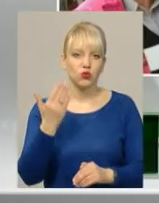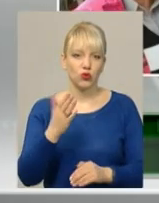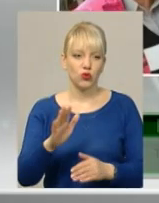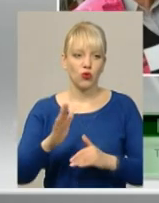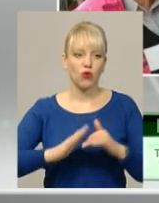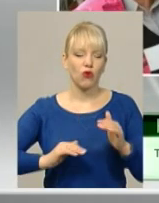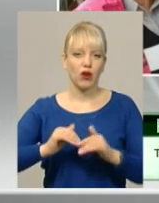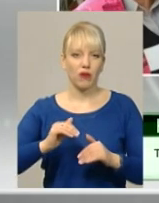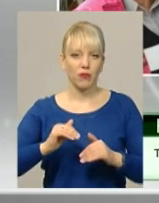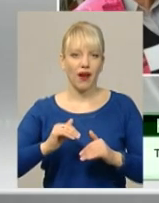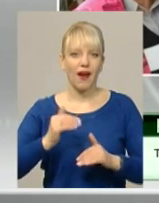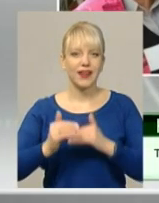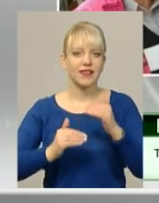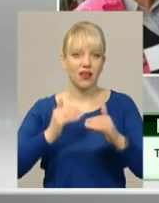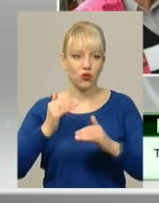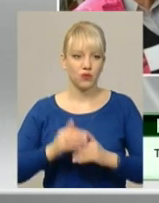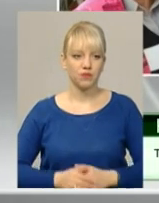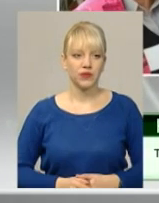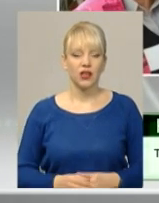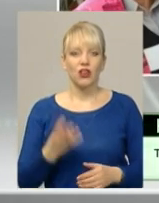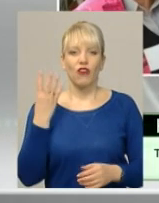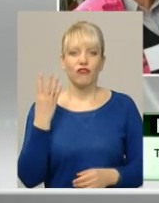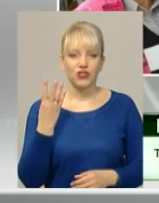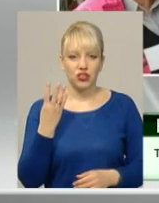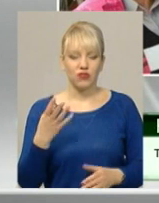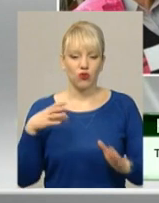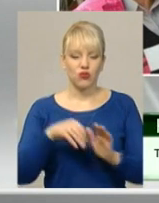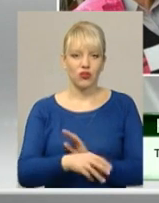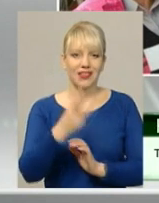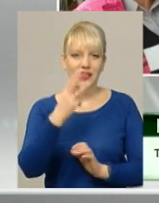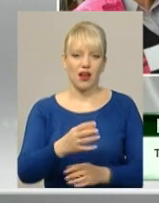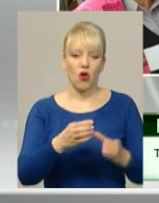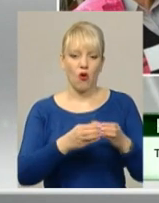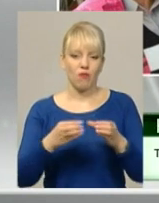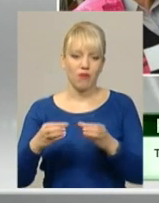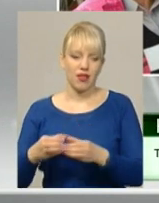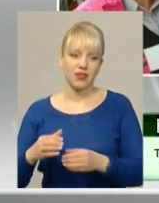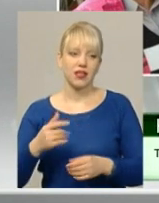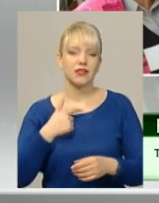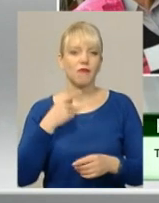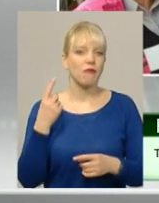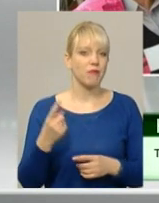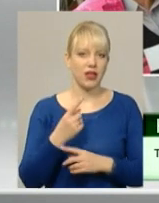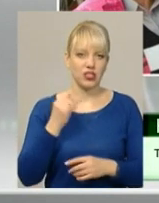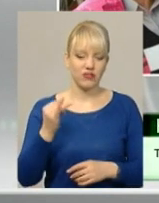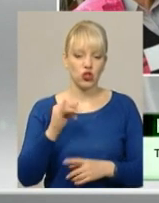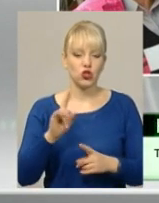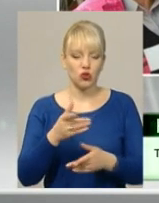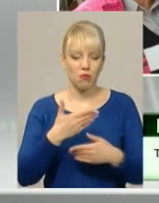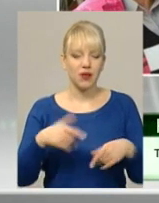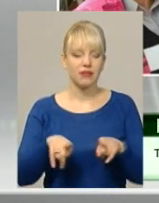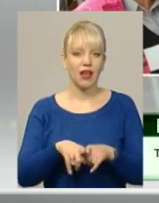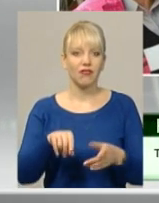По четвірку зайшло три команди Деражних, це вперше в історії моєї праці, що отак ми виступили. Це